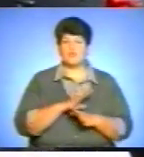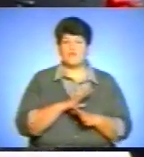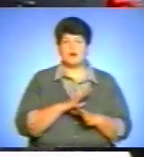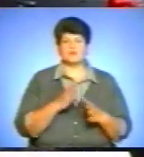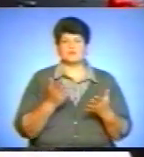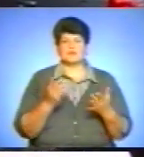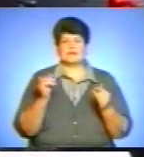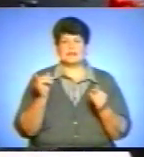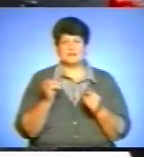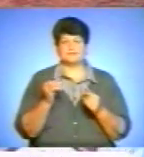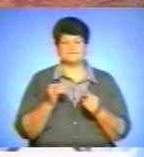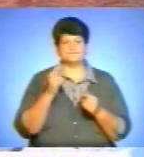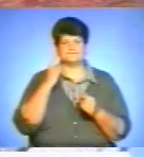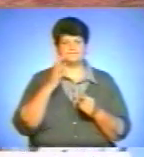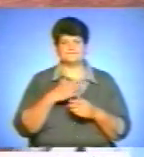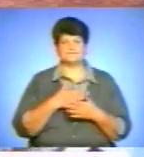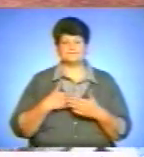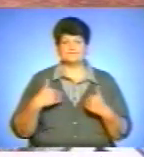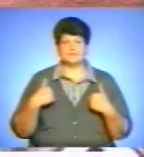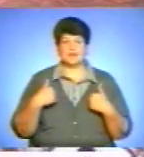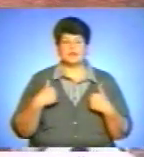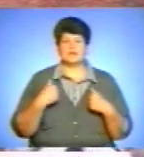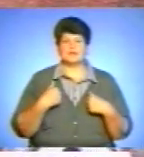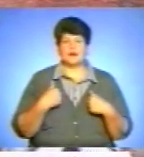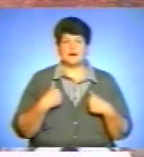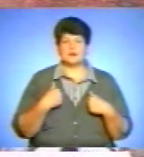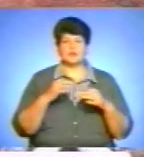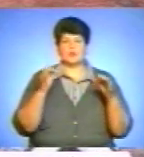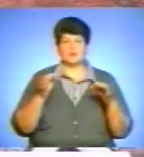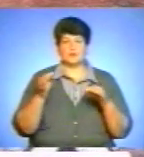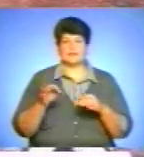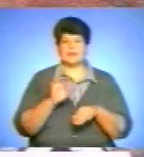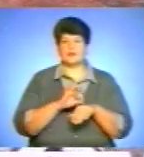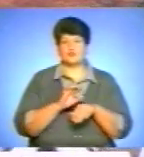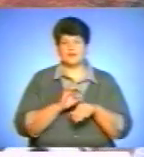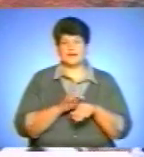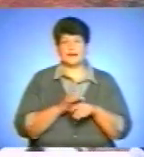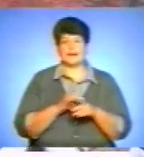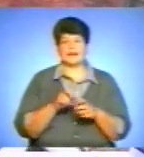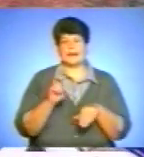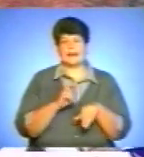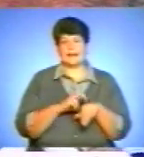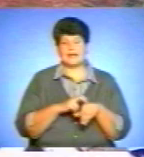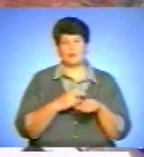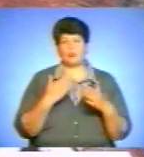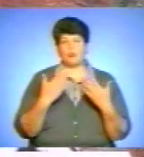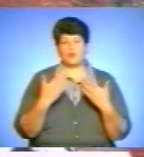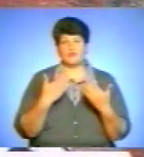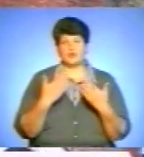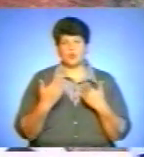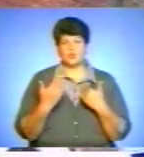то сумніваєшся. Ні, я переважно не хворію. І лікарів по відношенню